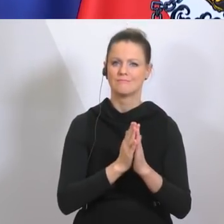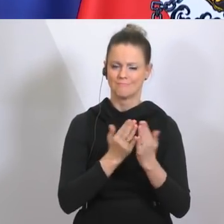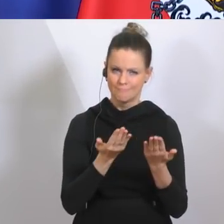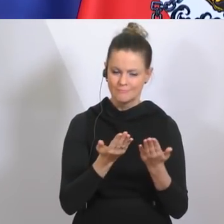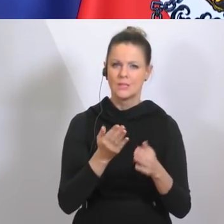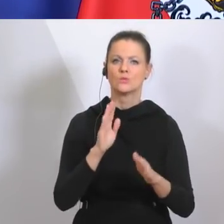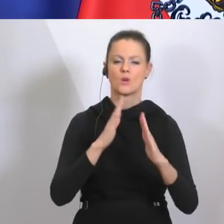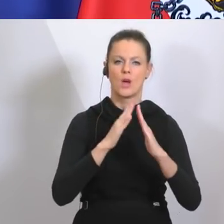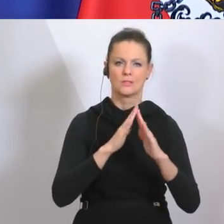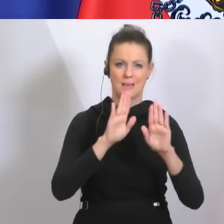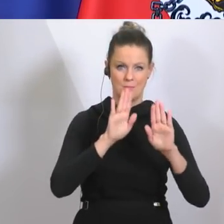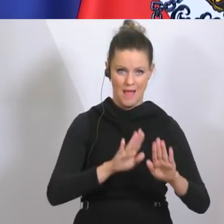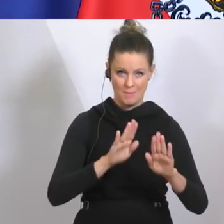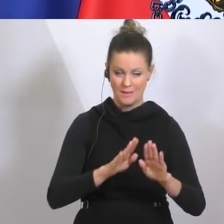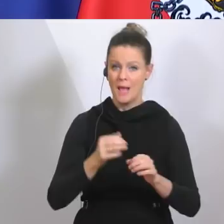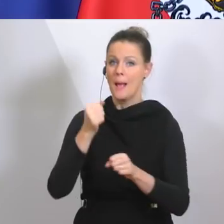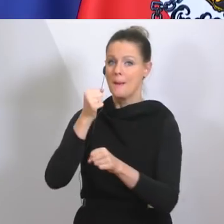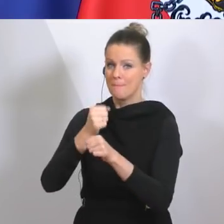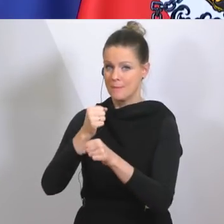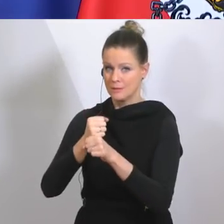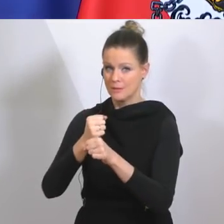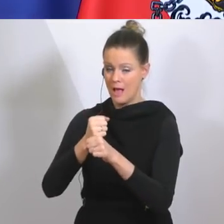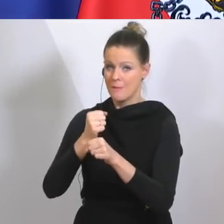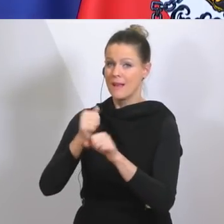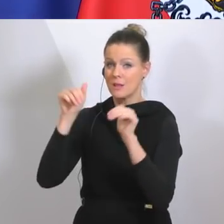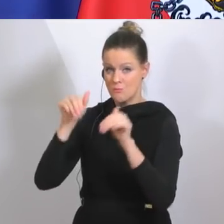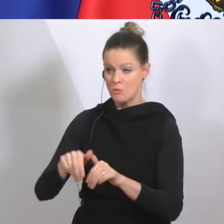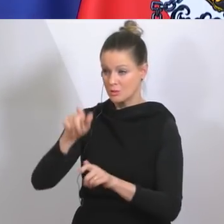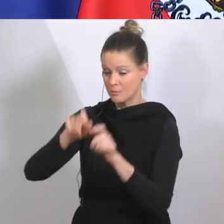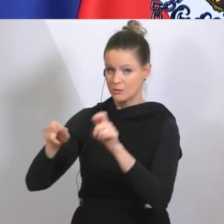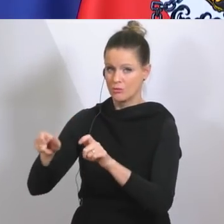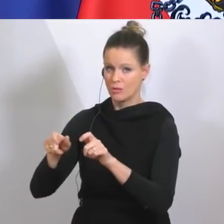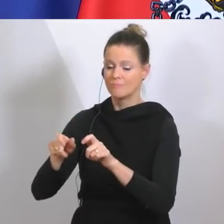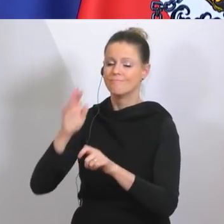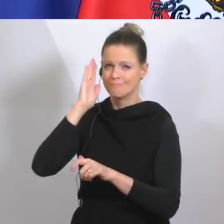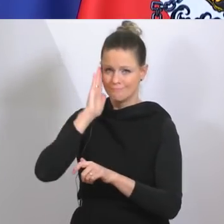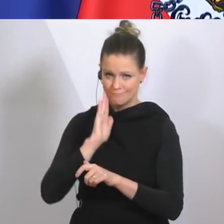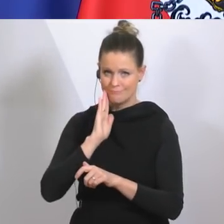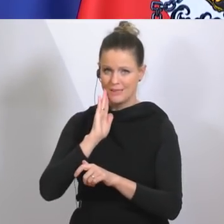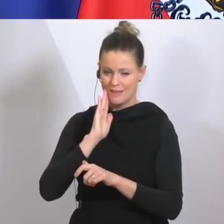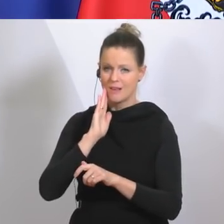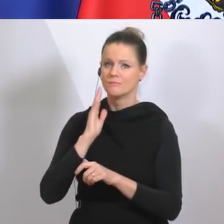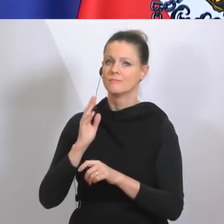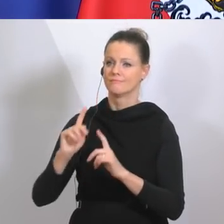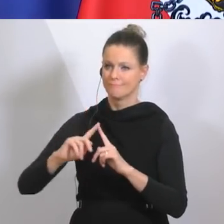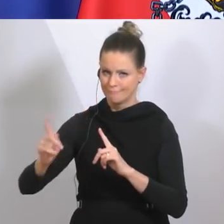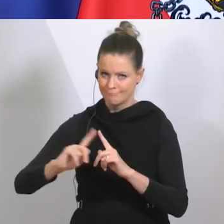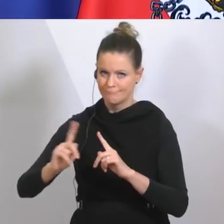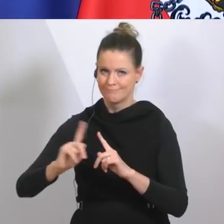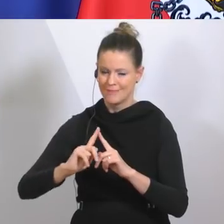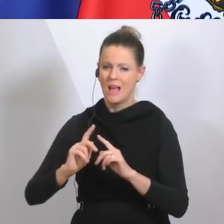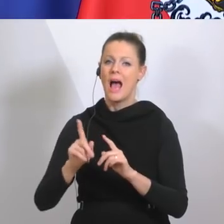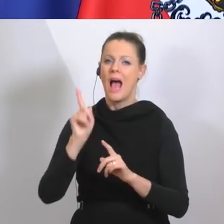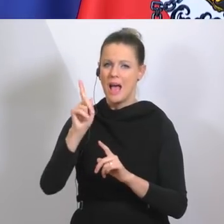und die, arbeiten gehen sollen, mit dieser Auflage sowohl an Arbeitgeber als auch an Arbeitnehmern, den 1 Meter